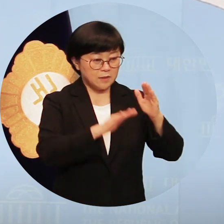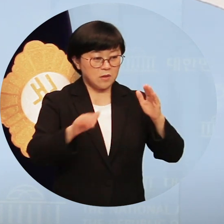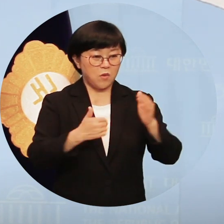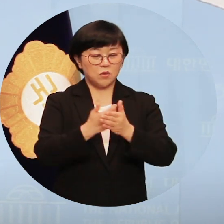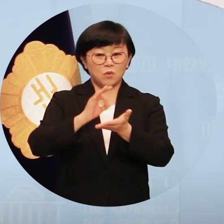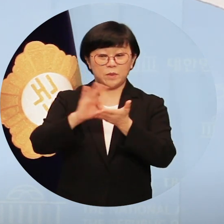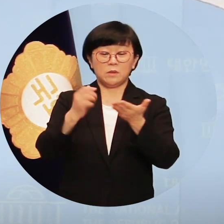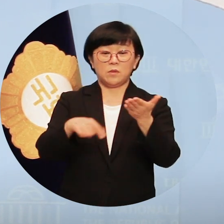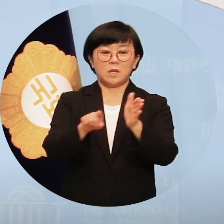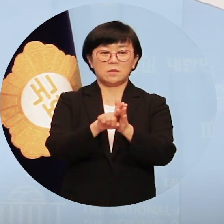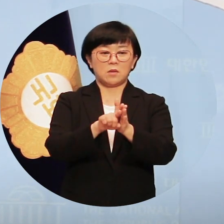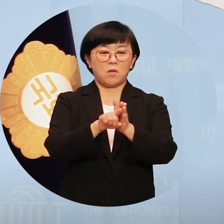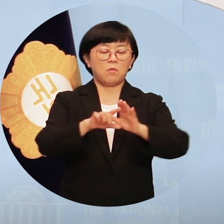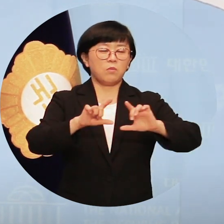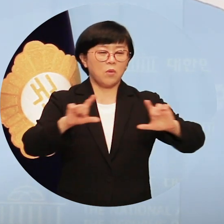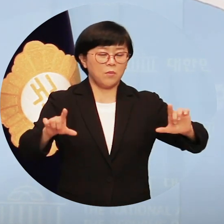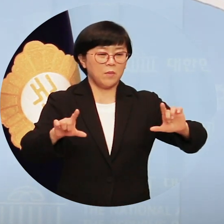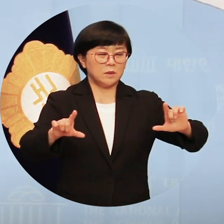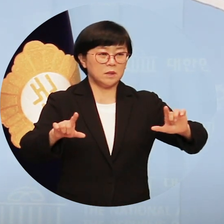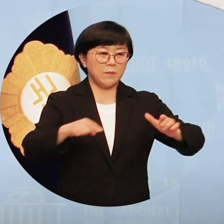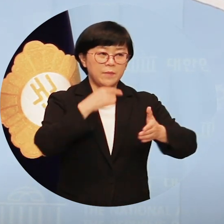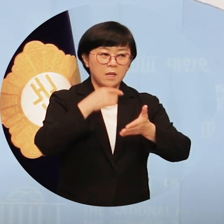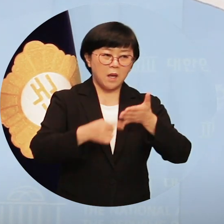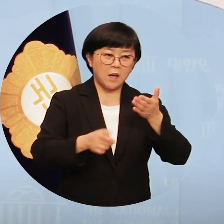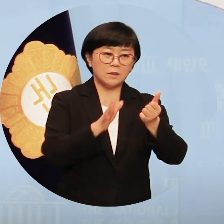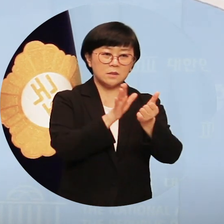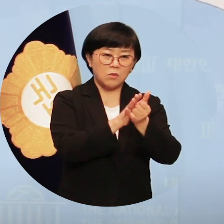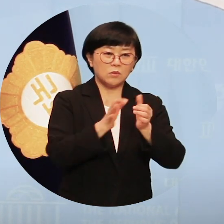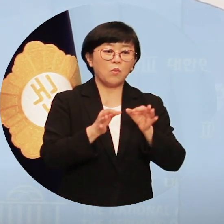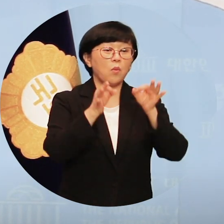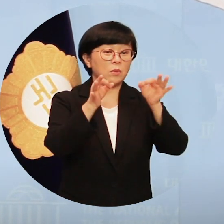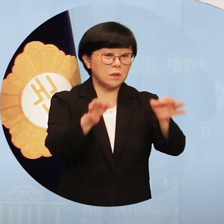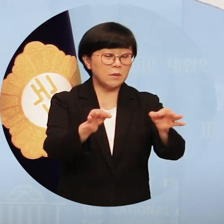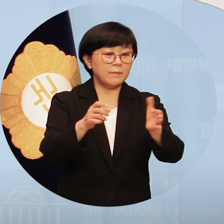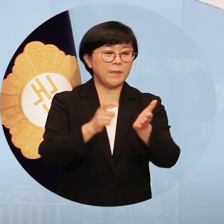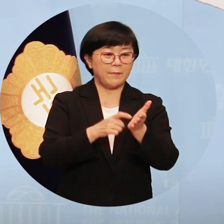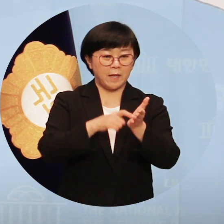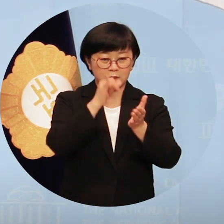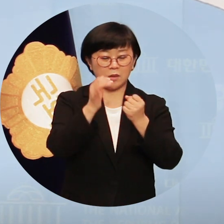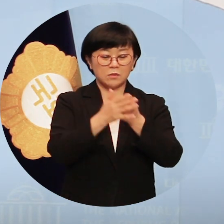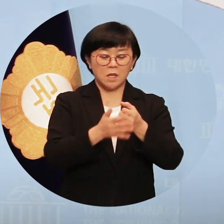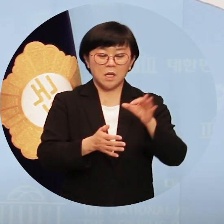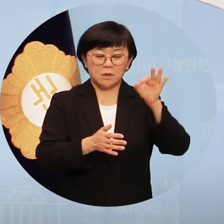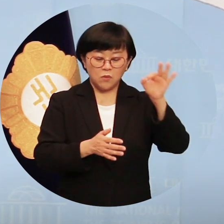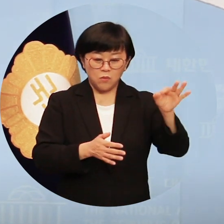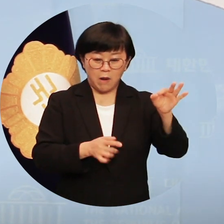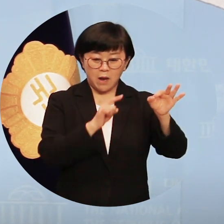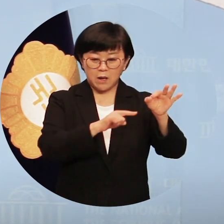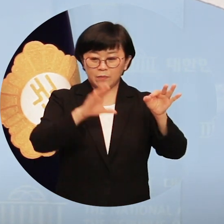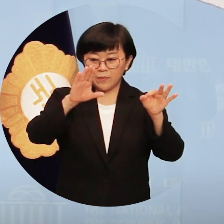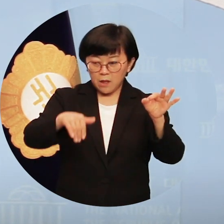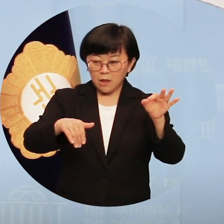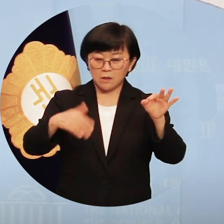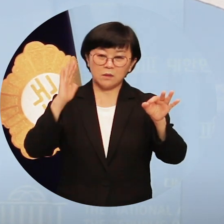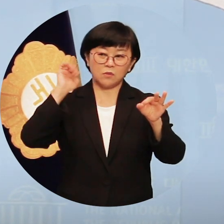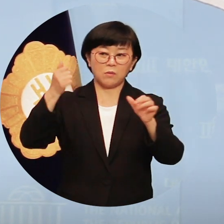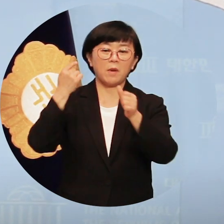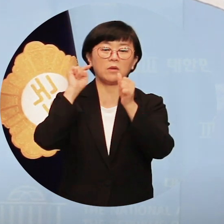지급할 수 있도록 했습니다. 그 금액과 시기는 대통령령으로 정합니다. 다섯째,